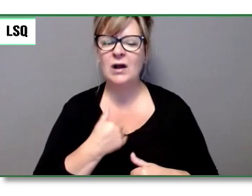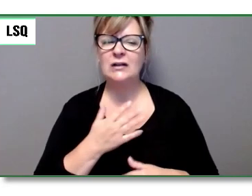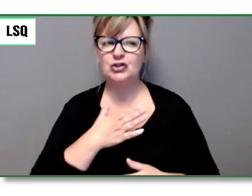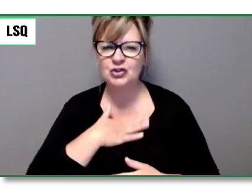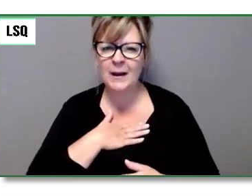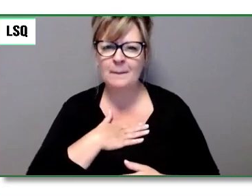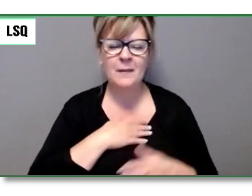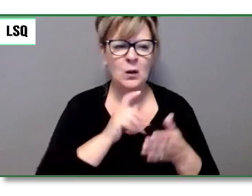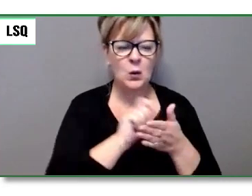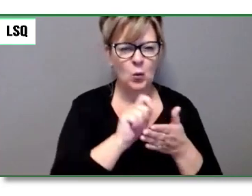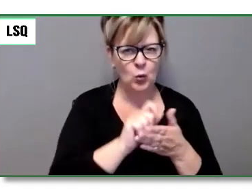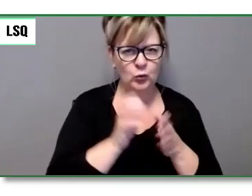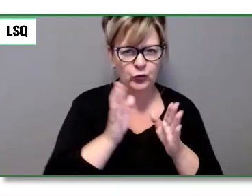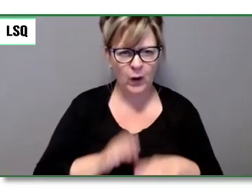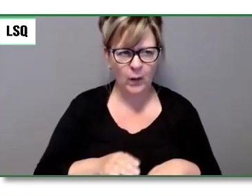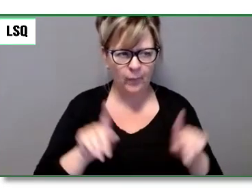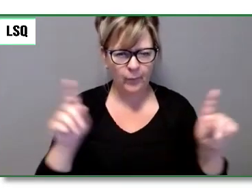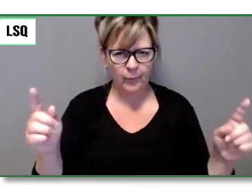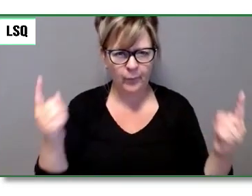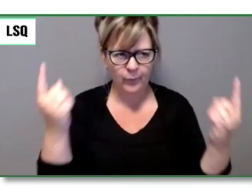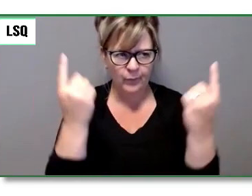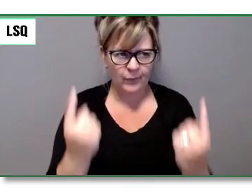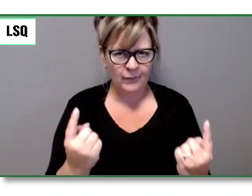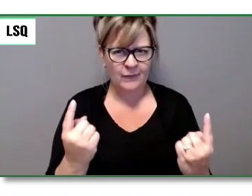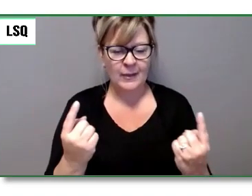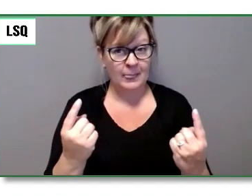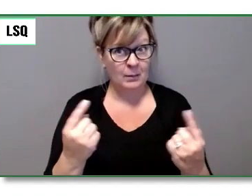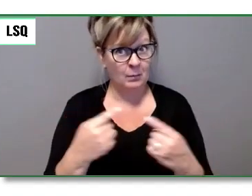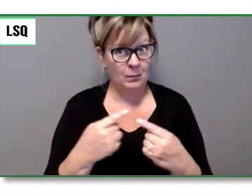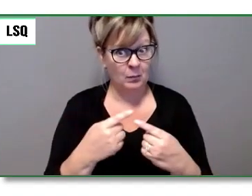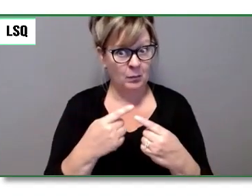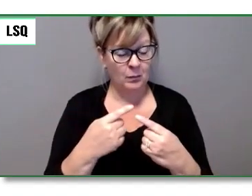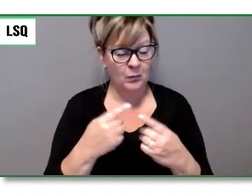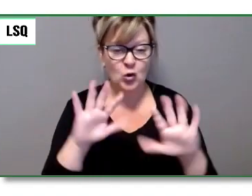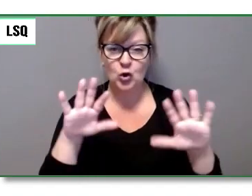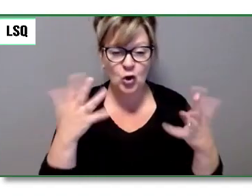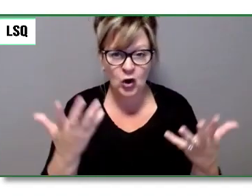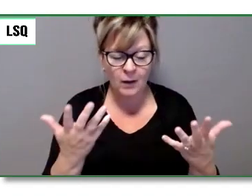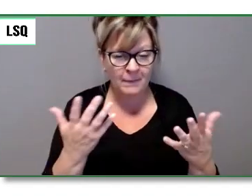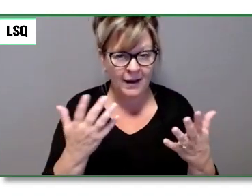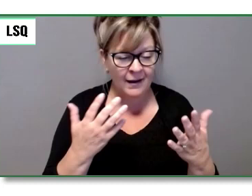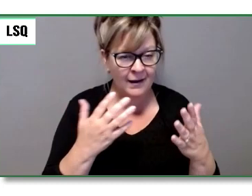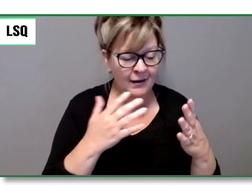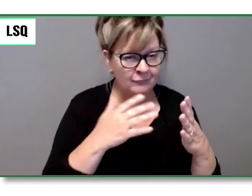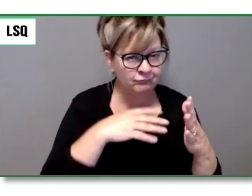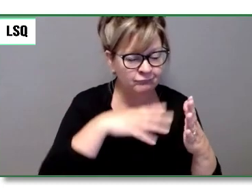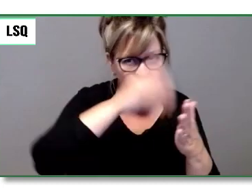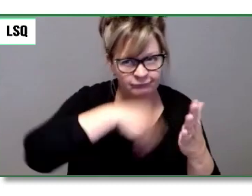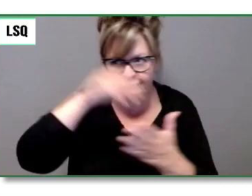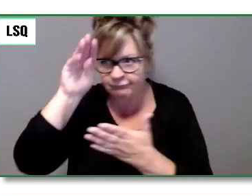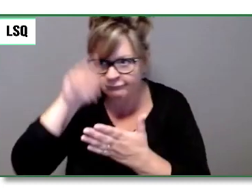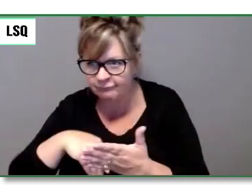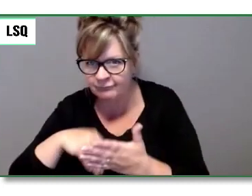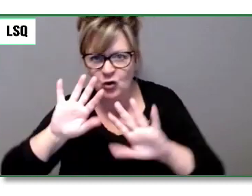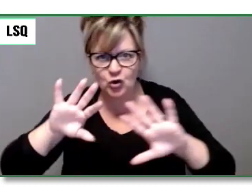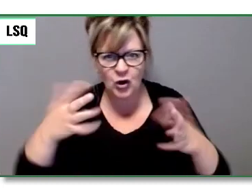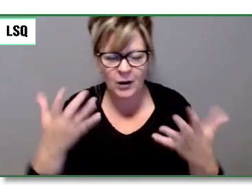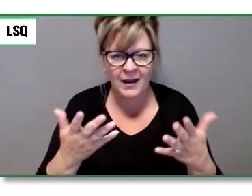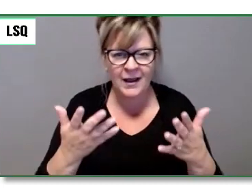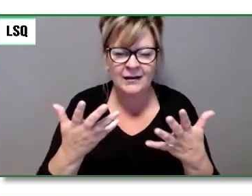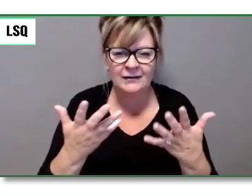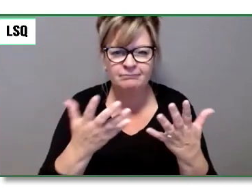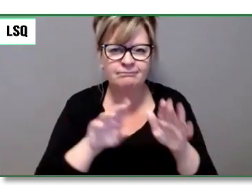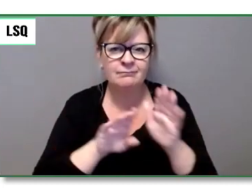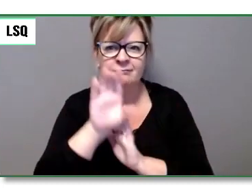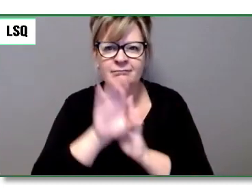Alors, voilà des exemples de lettres d'élèves qui ont vraiment bien compris ce que je voulais souligner